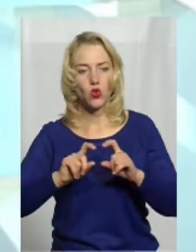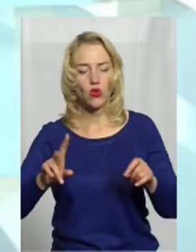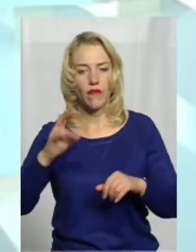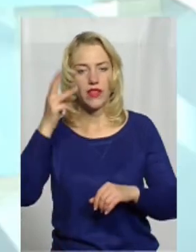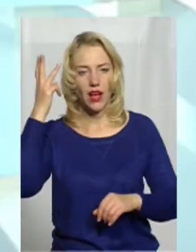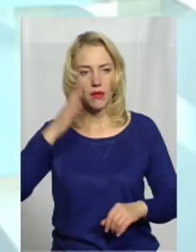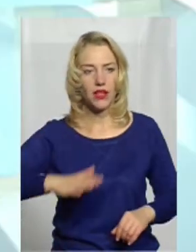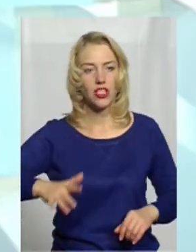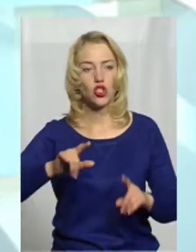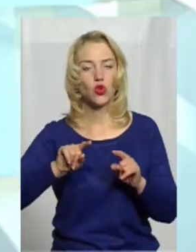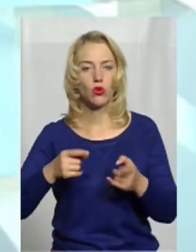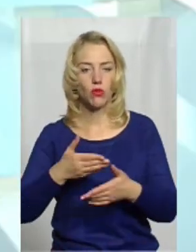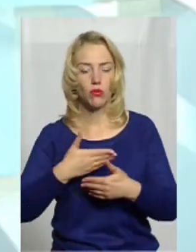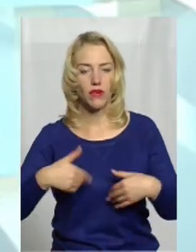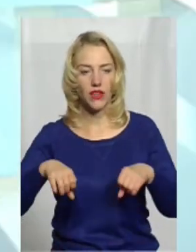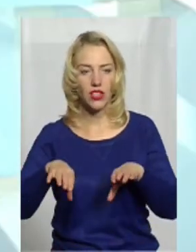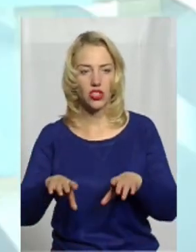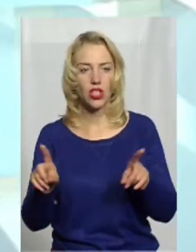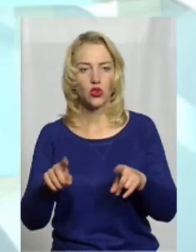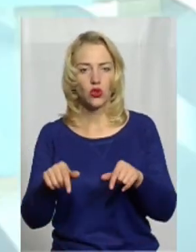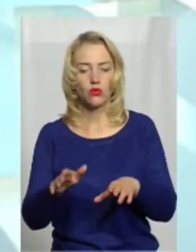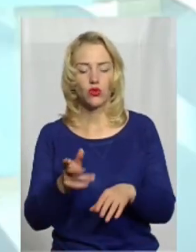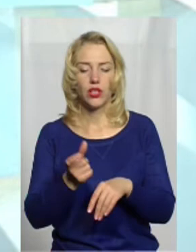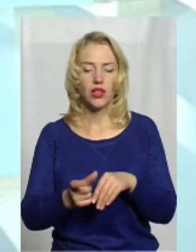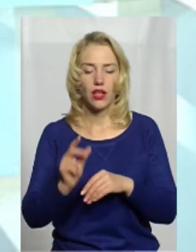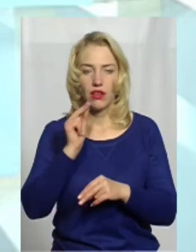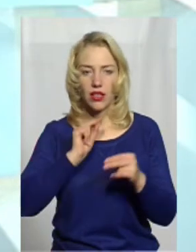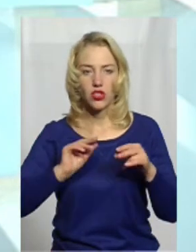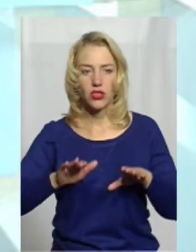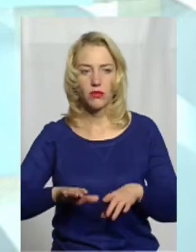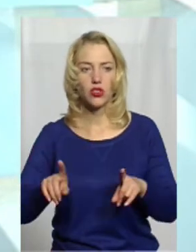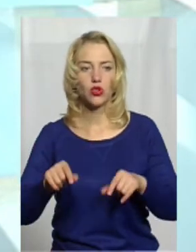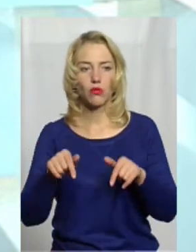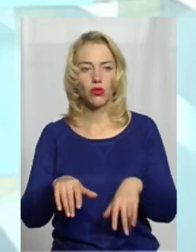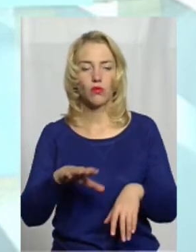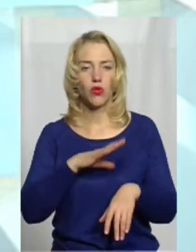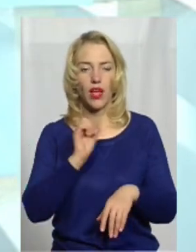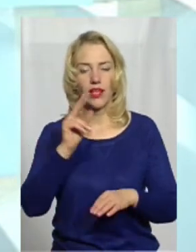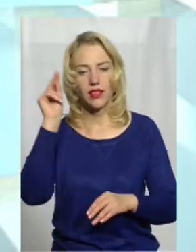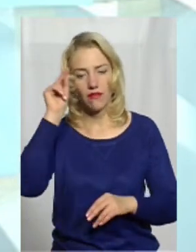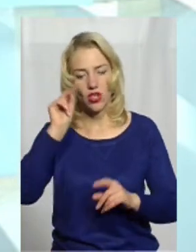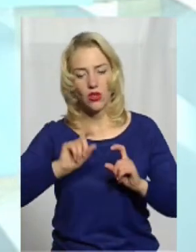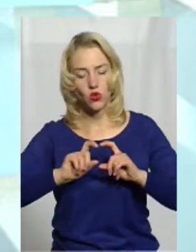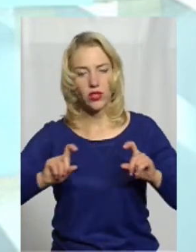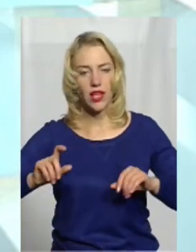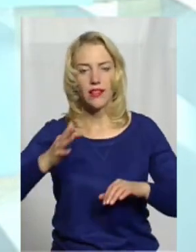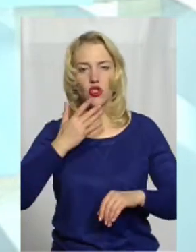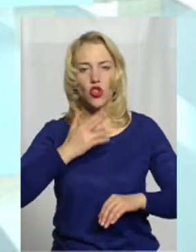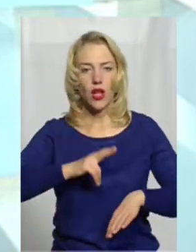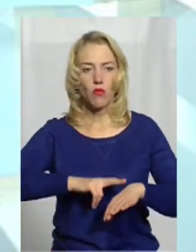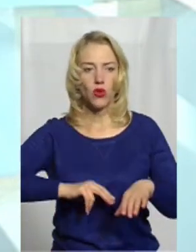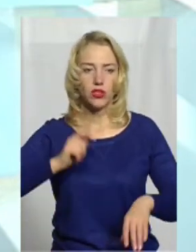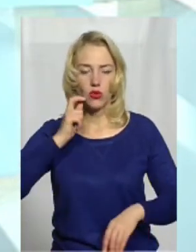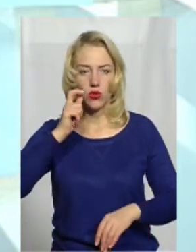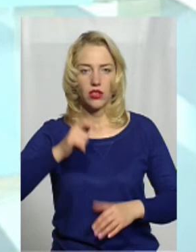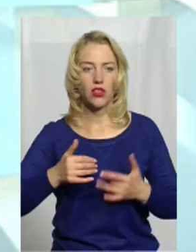Хмельниччині. Тому, ми вирішили, що тут буде найкраще місце, щоб тут була і навчальна установа національної поліції України.